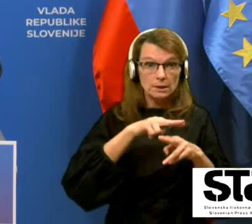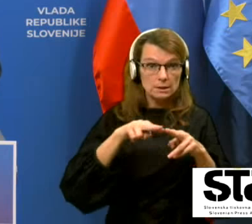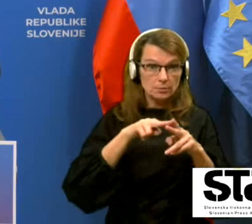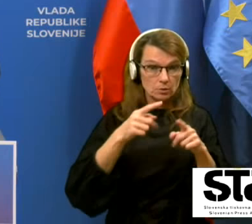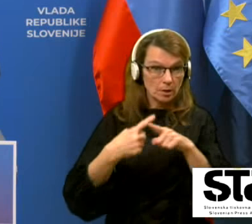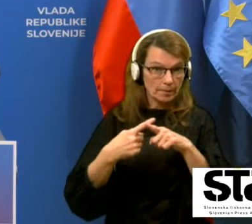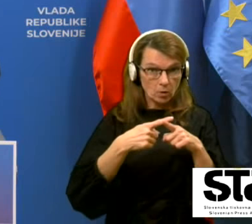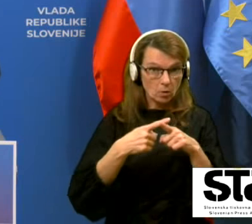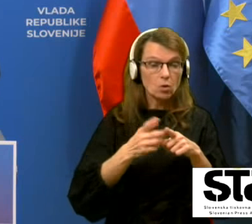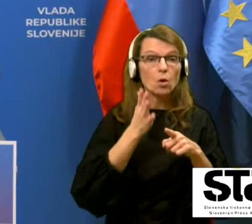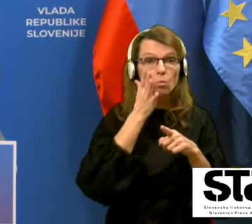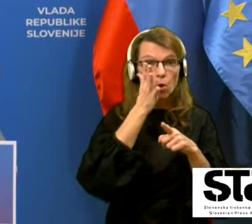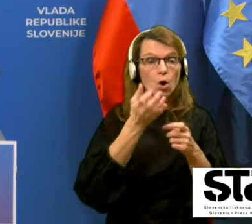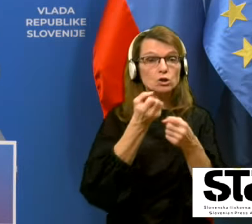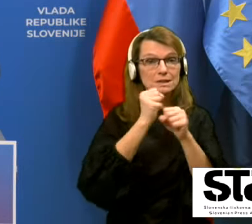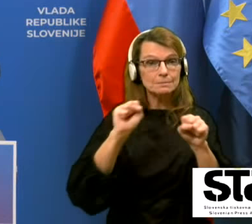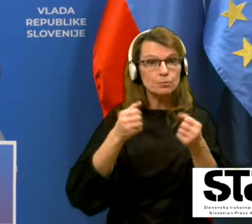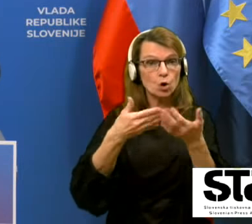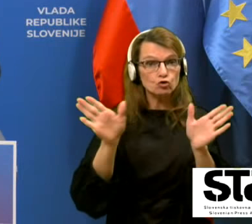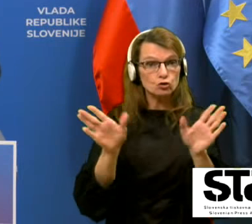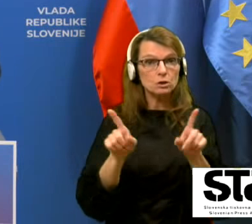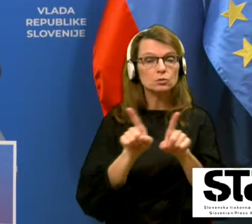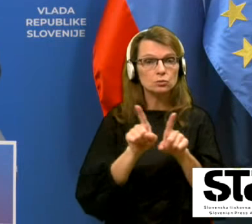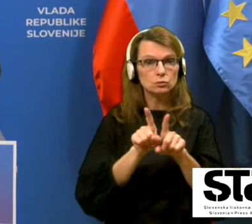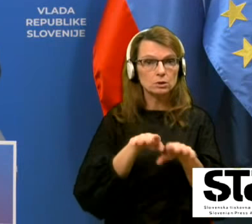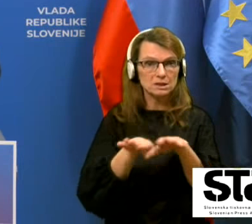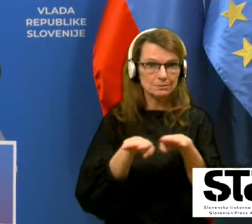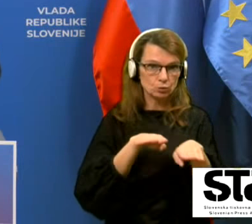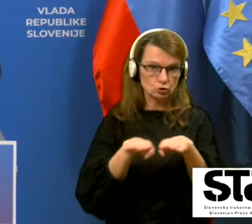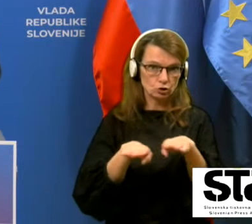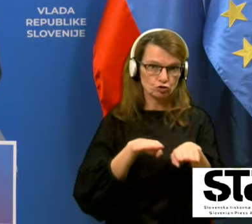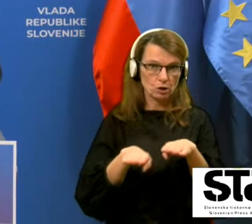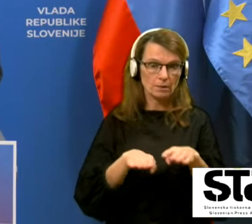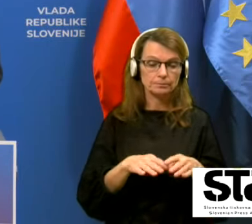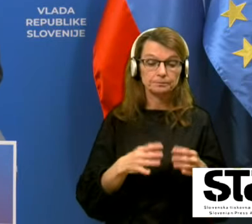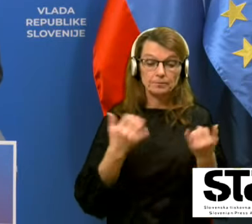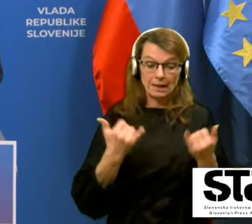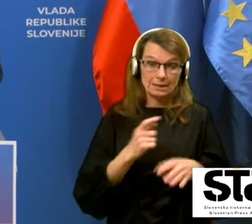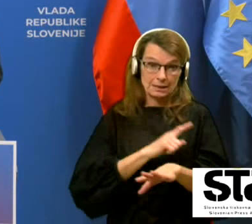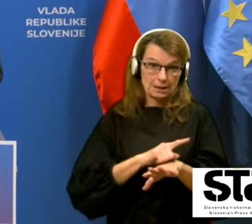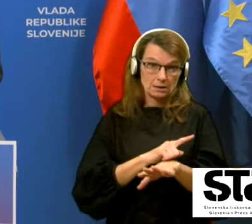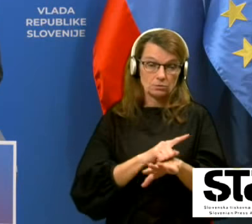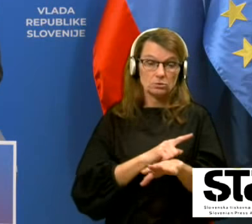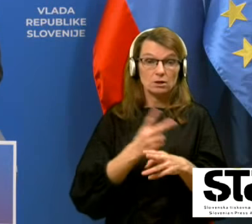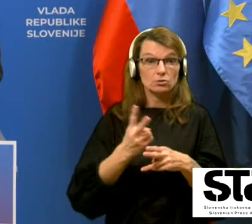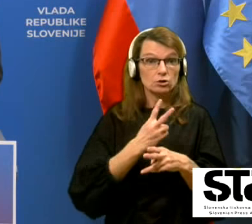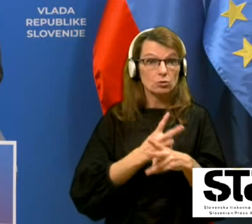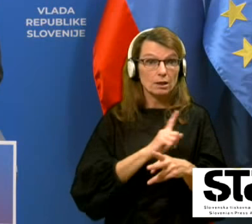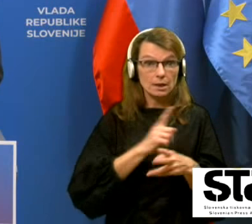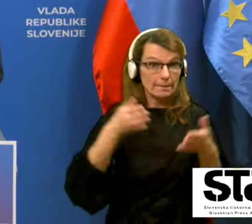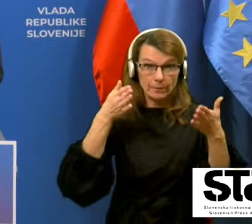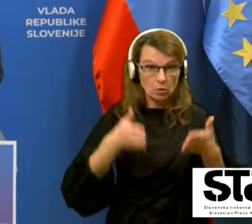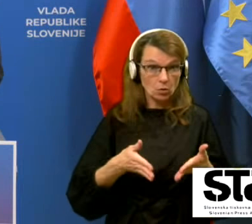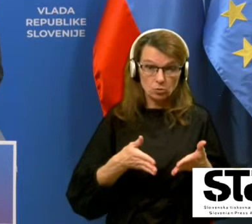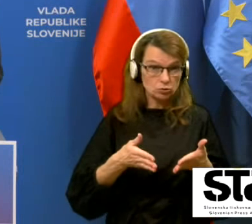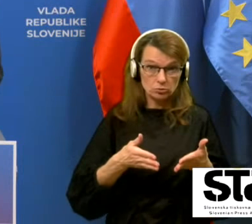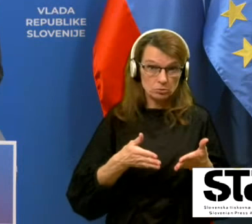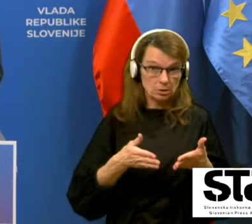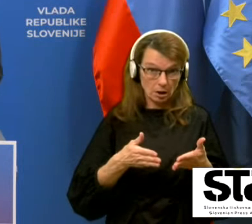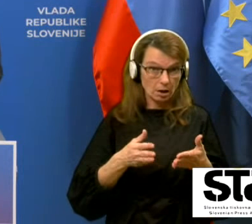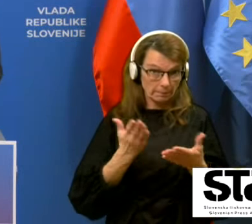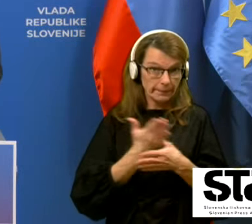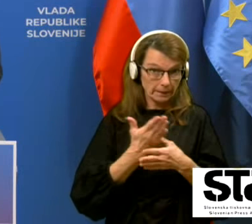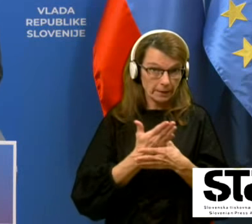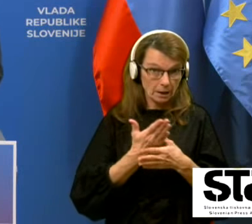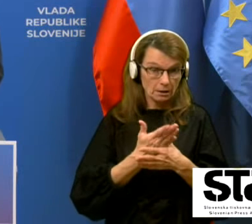tudi smočišča. Torej, ali je v tem trenutku državljanska nepokorščina na mestu ali ne,